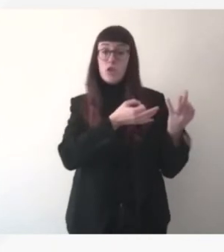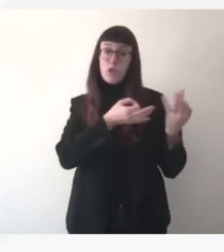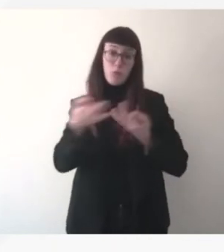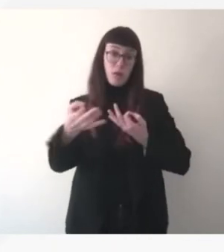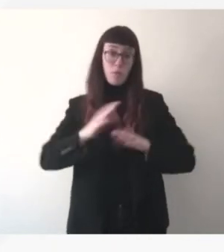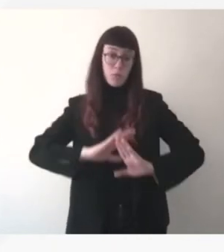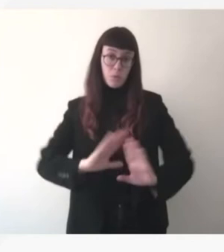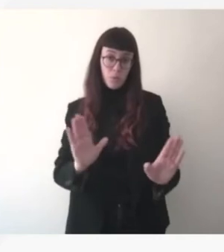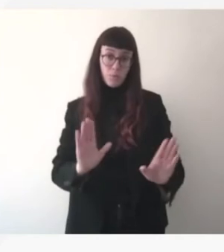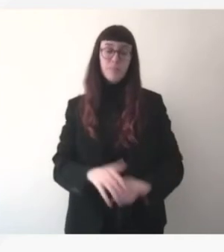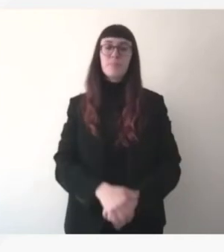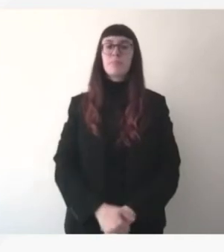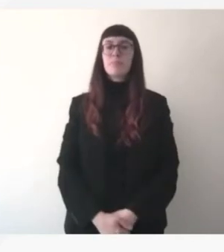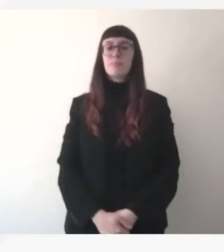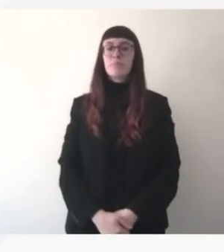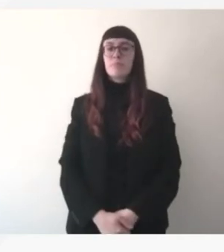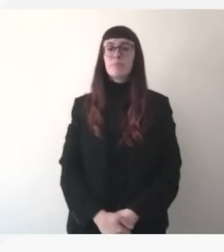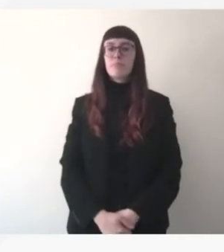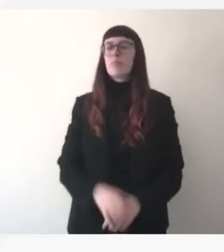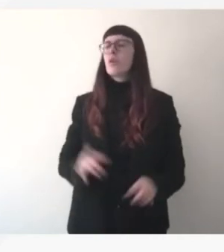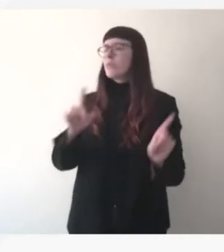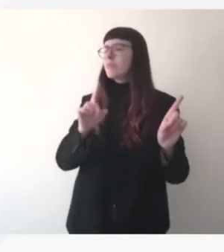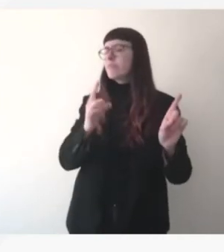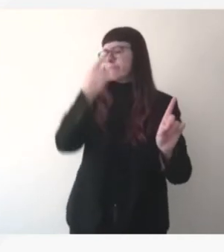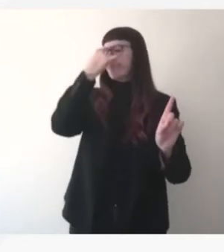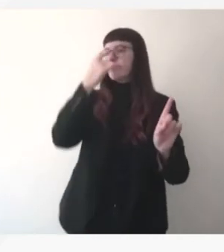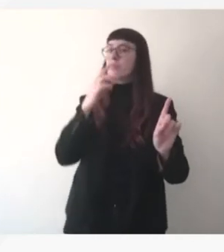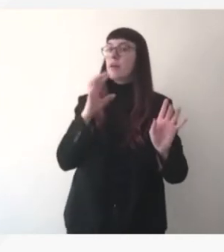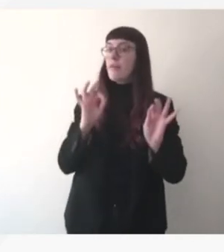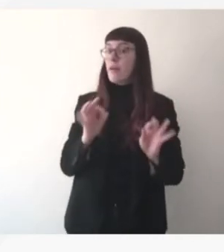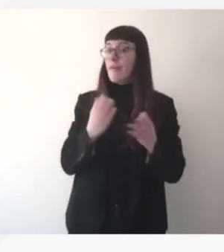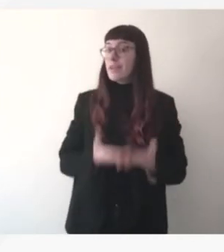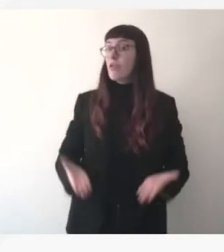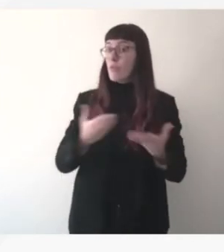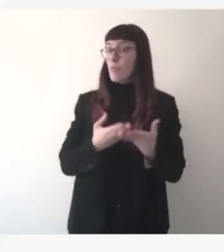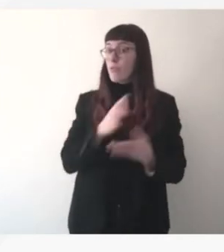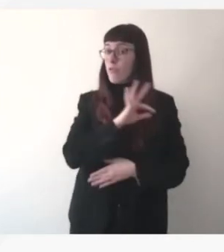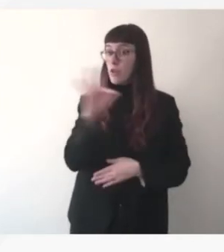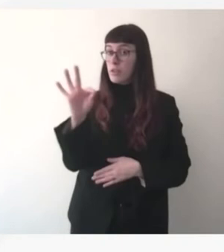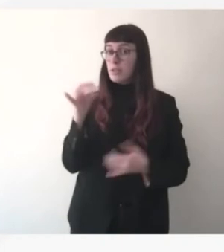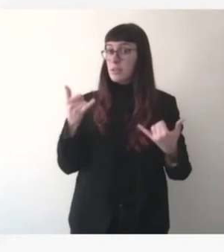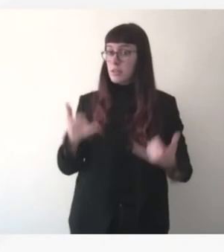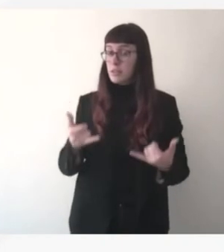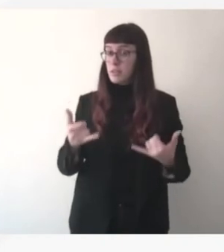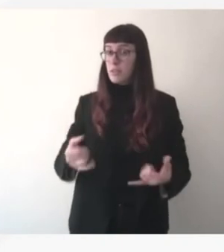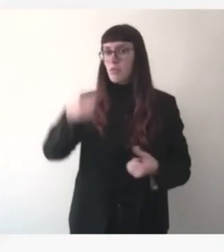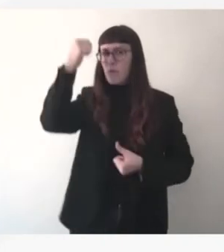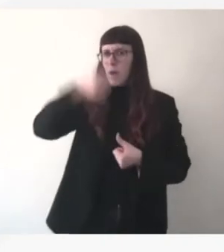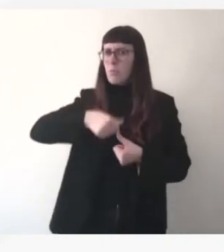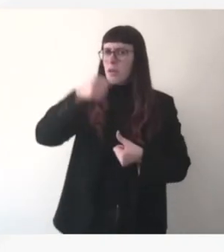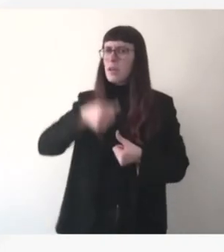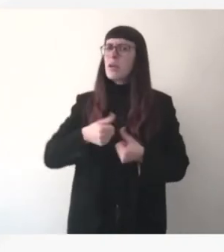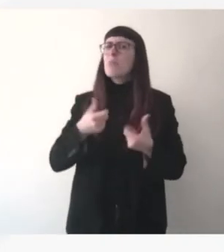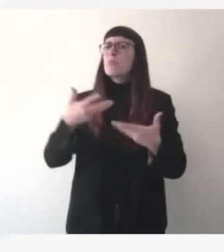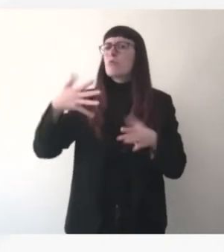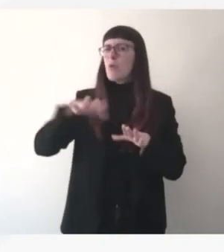un élément s'agissant de la situation française puisque, comme vous le savez, nous avons eu il quelques mois un petit sujet sur les numéros de téléphone d'urgence.'est qu'il y avait eu